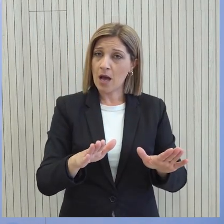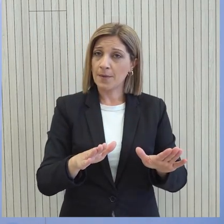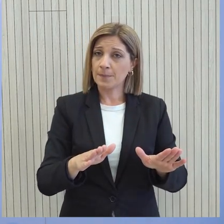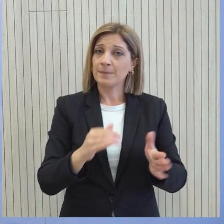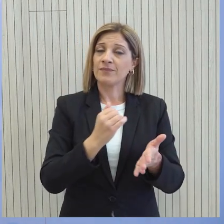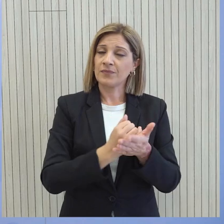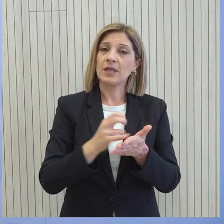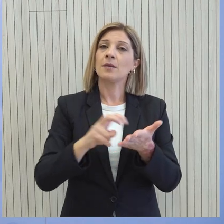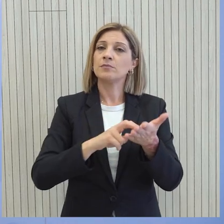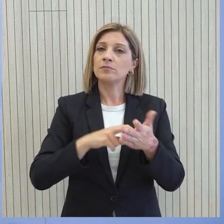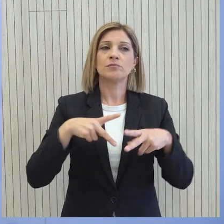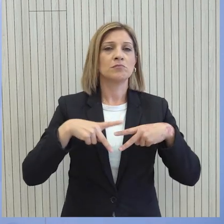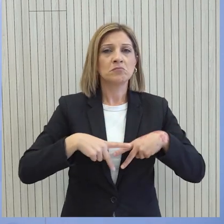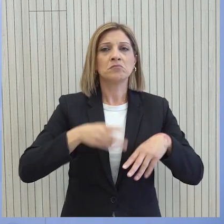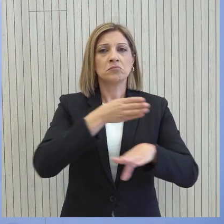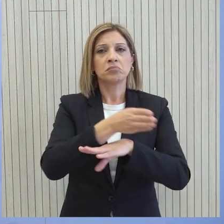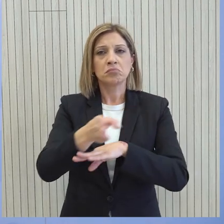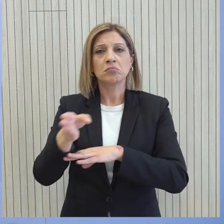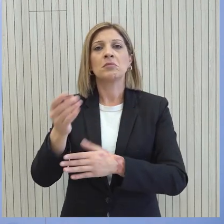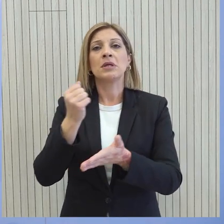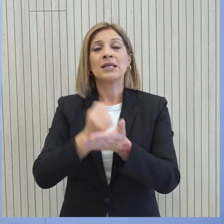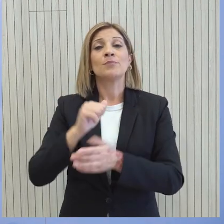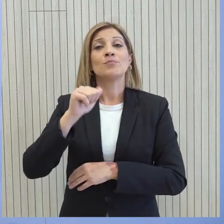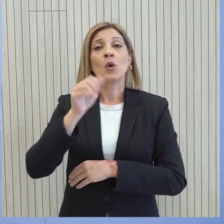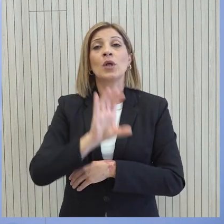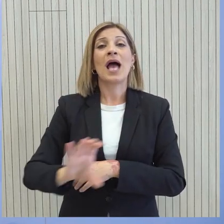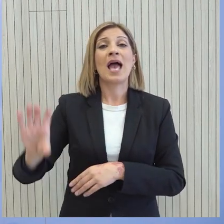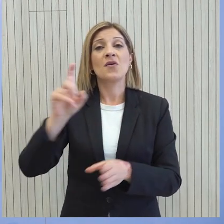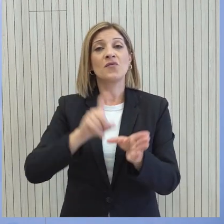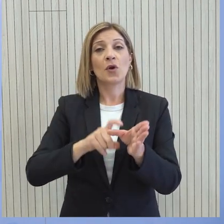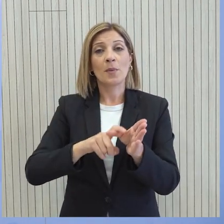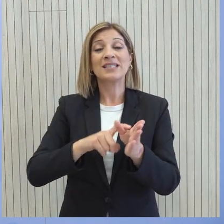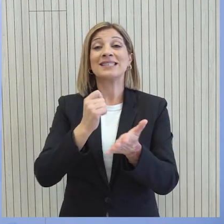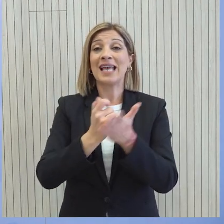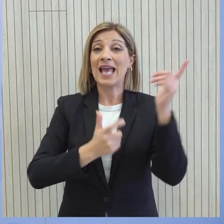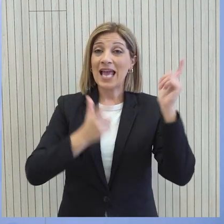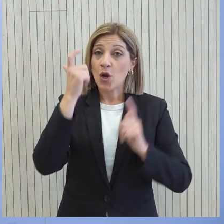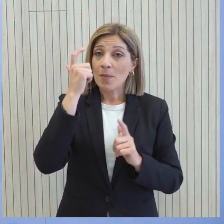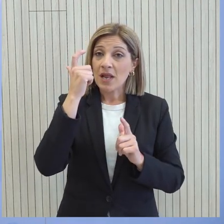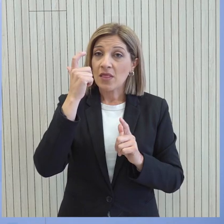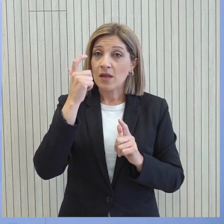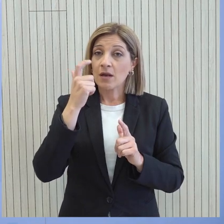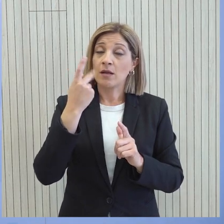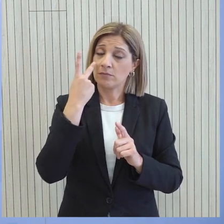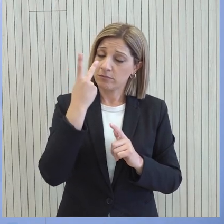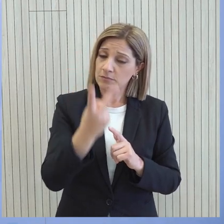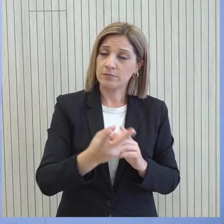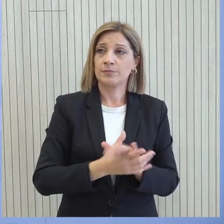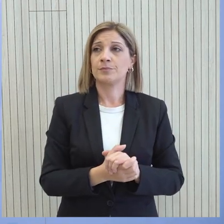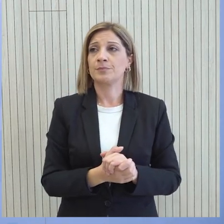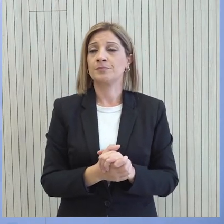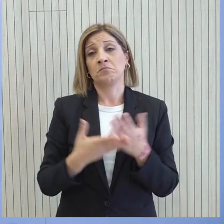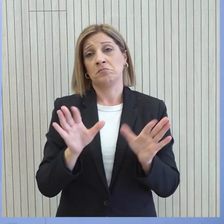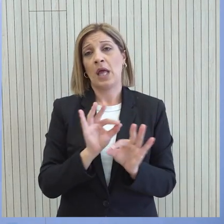μέσω της διπλωματικής οδού, κυρίως ασφαλώς προτίστος με την Ευρωπαϊκή Ένωση αλλά και με τα Ενωμένα Έθνη, θα αντιμετωπίσουμε και αυτές τις προκλήσεις.